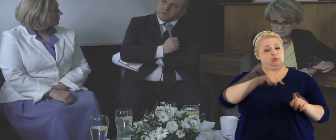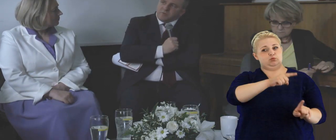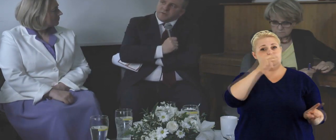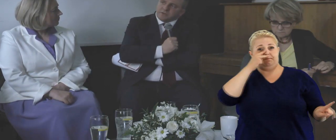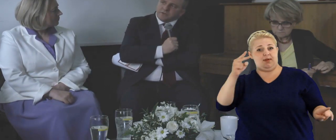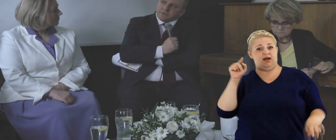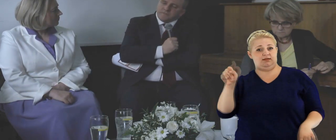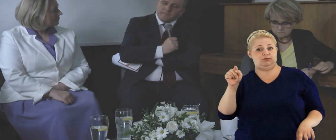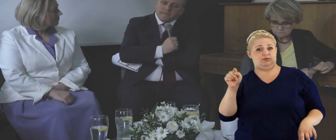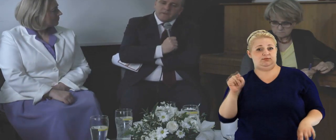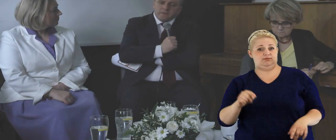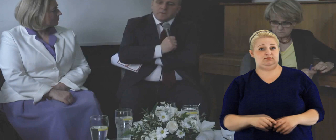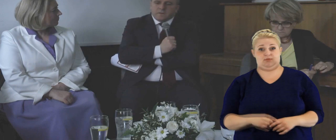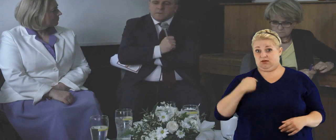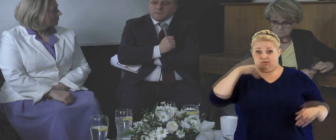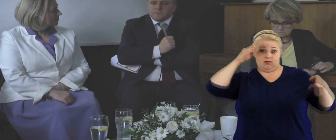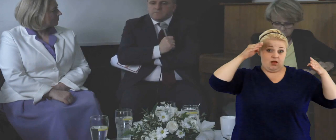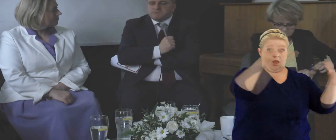trzeba na tę stronę popatrzeć.